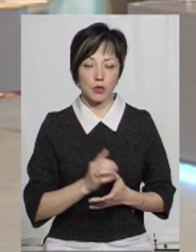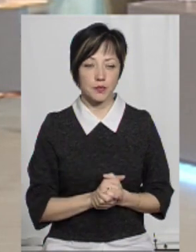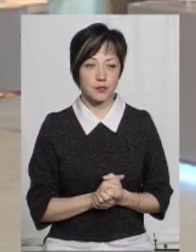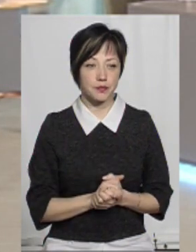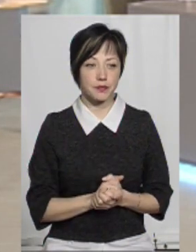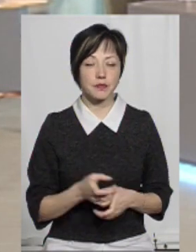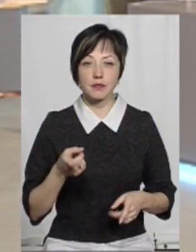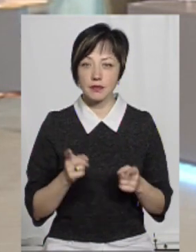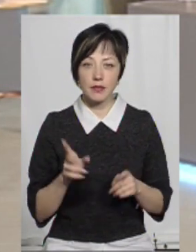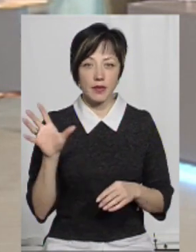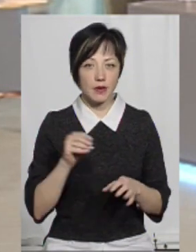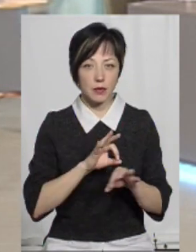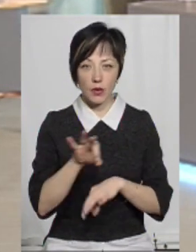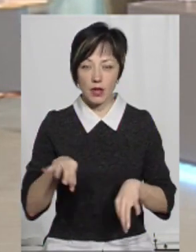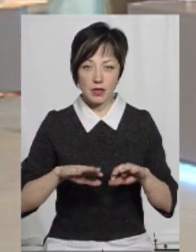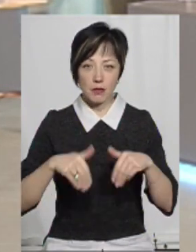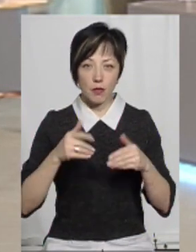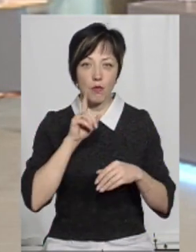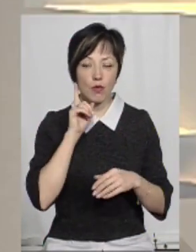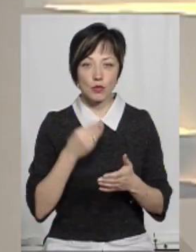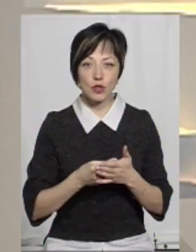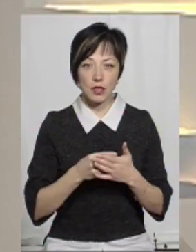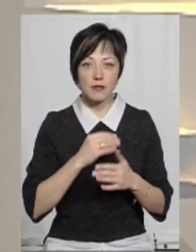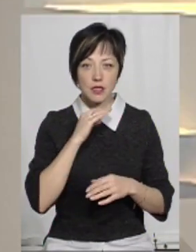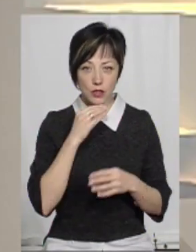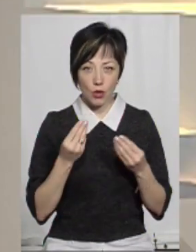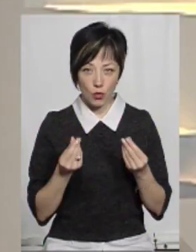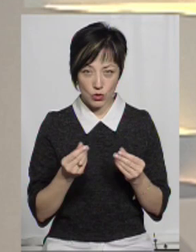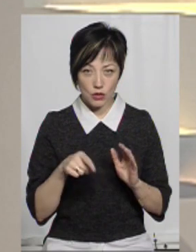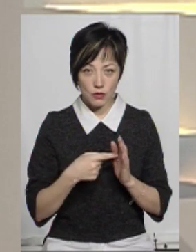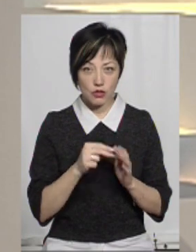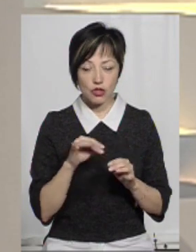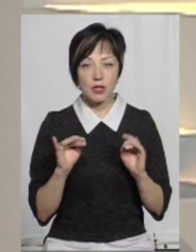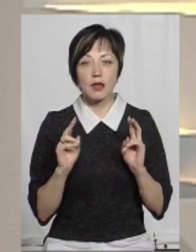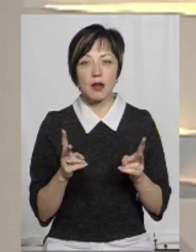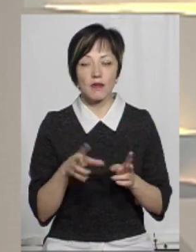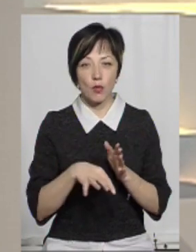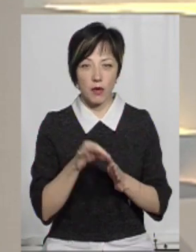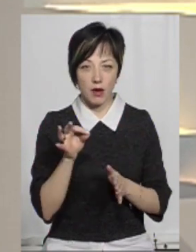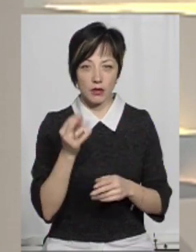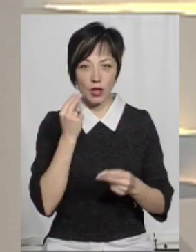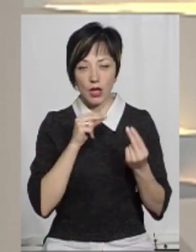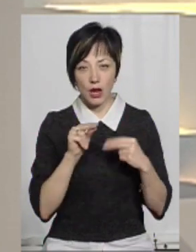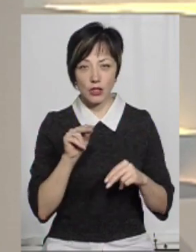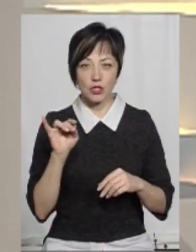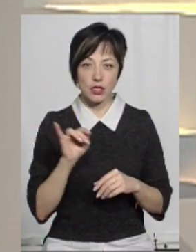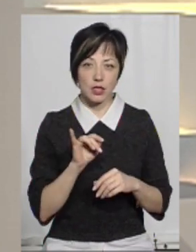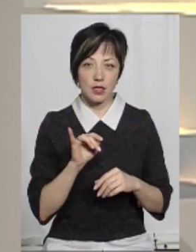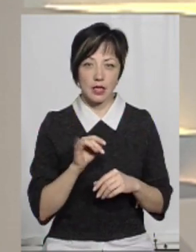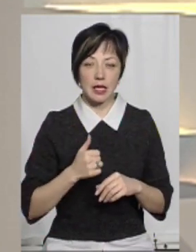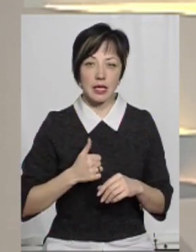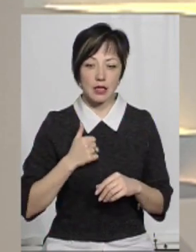Ну і насправді на всі проекти, запропоновані молоді, в бюджеті вистачає коштів? Чи яким чином ви обираєте найкращі і